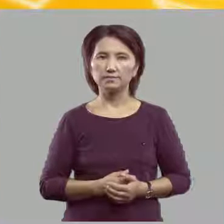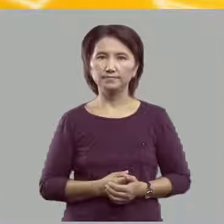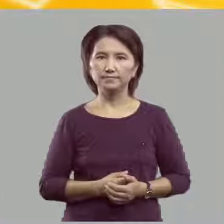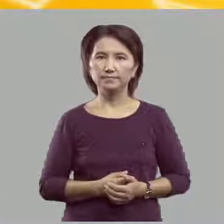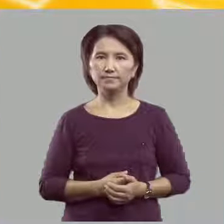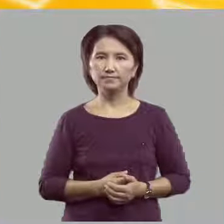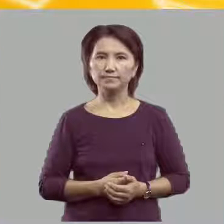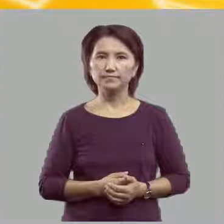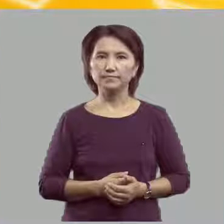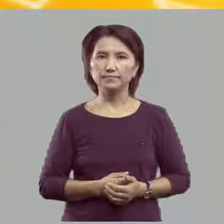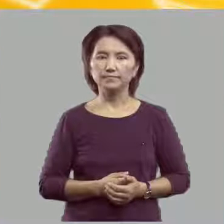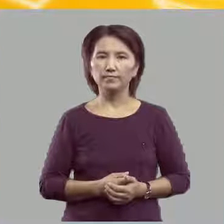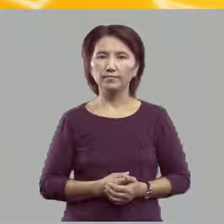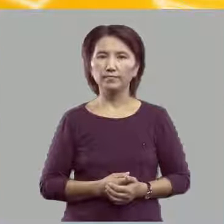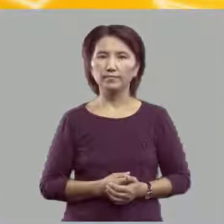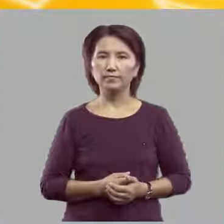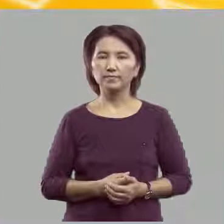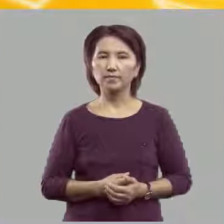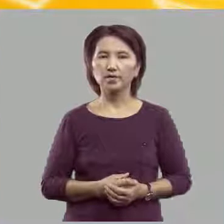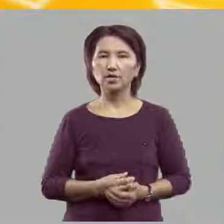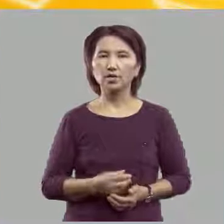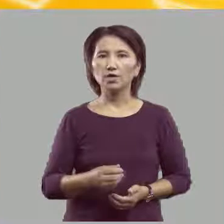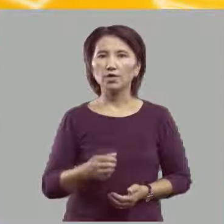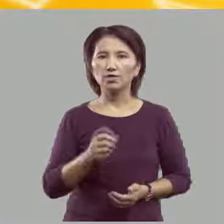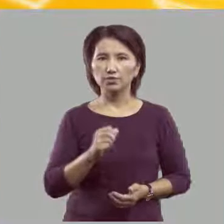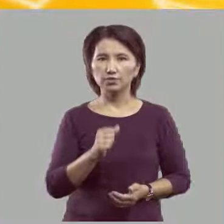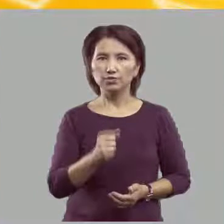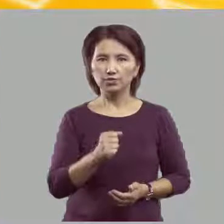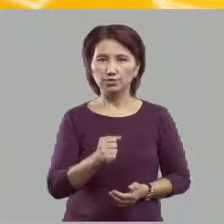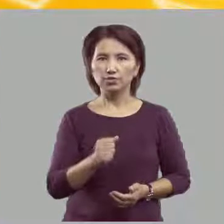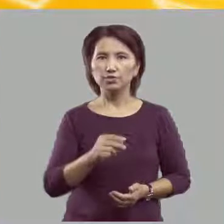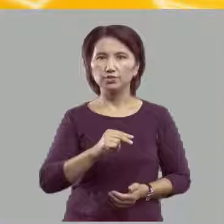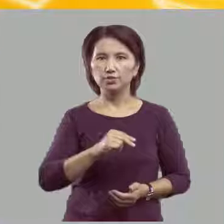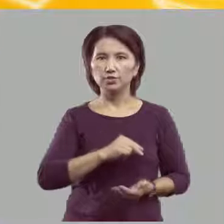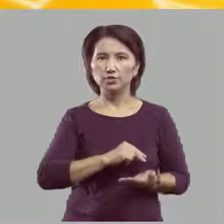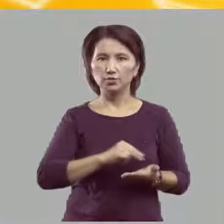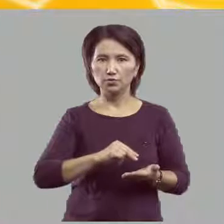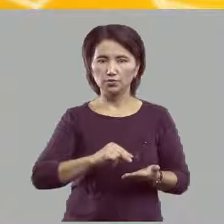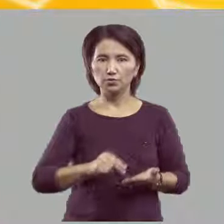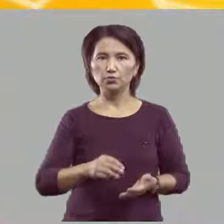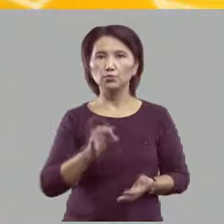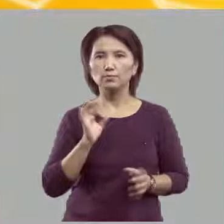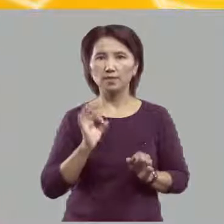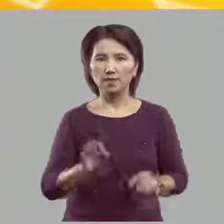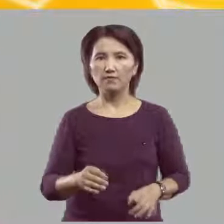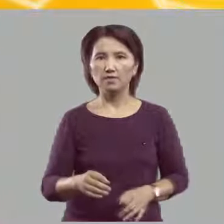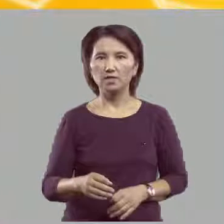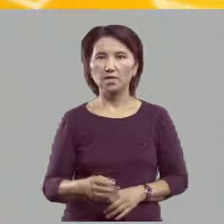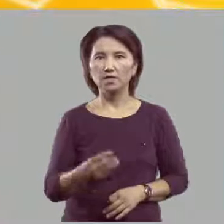Держите ручку правильно, тремя пальчиками.